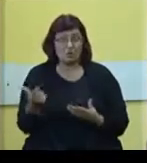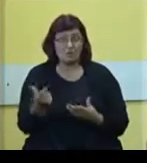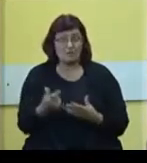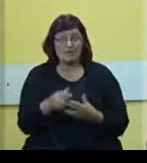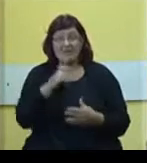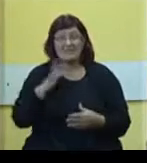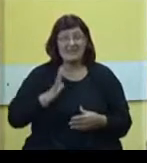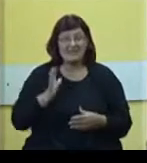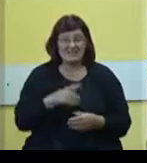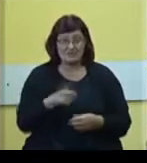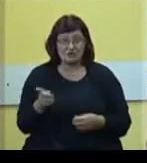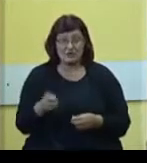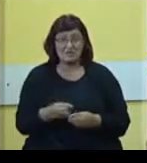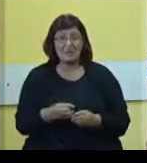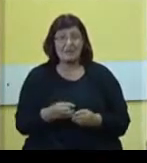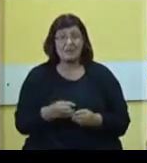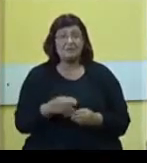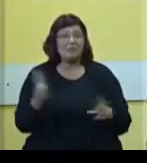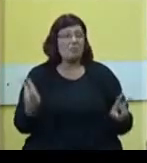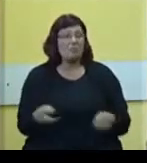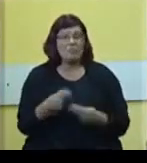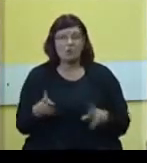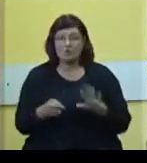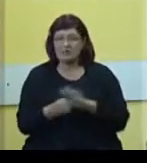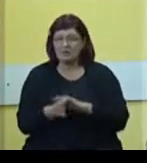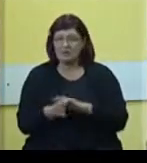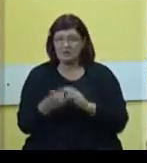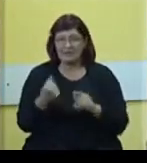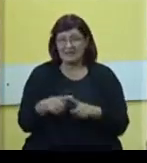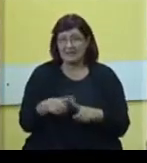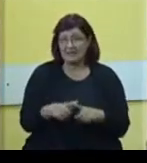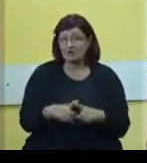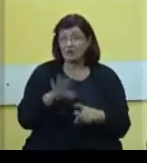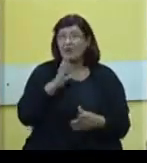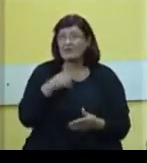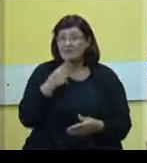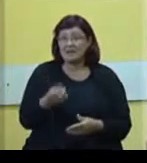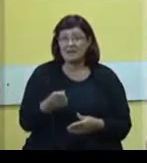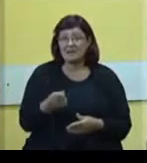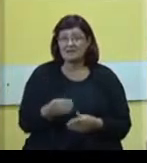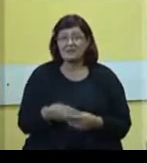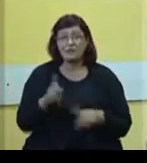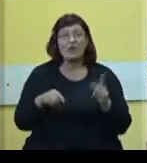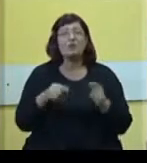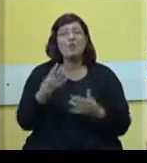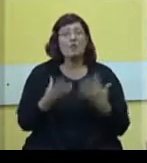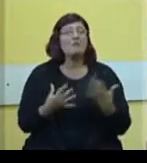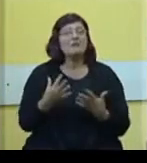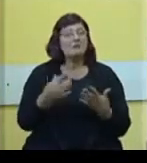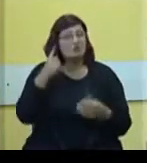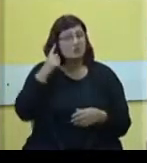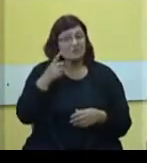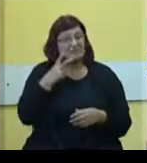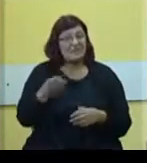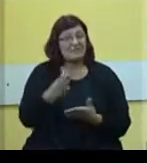građanima, da je nemoguće realizovati upravo iz razloga kojih sam rekao u nekom matematičkom smislu,